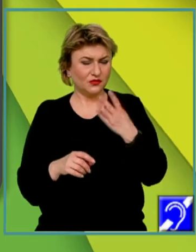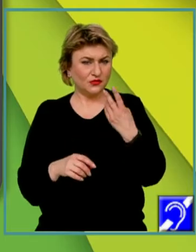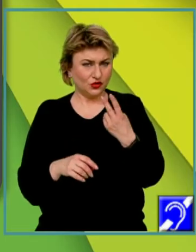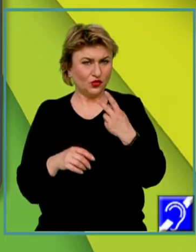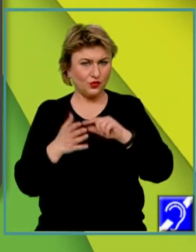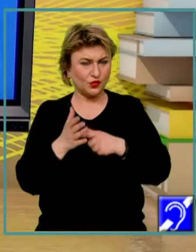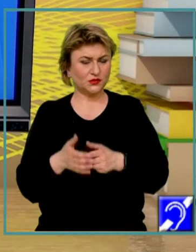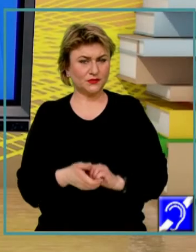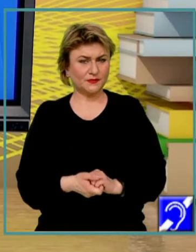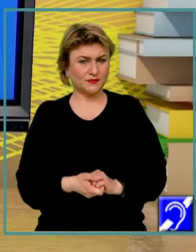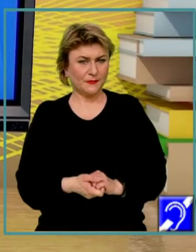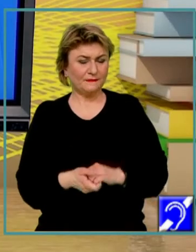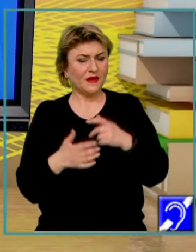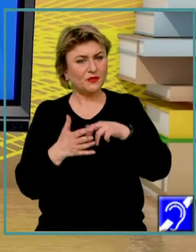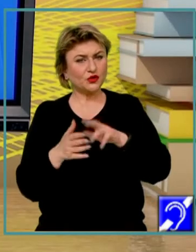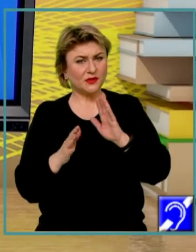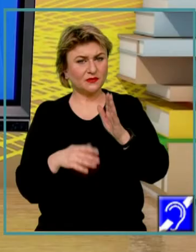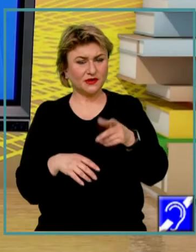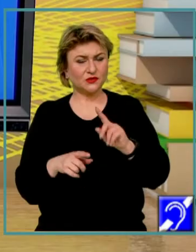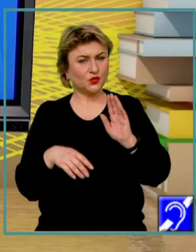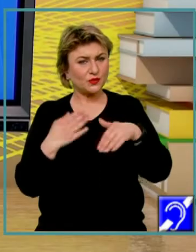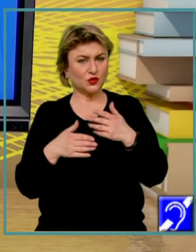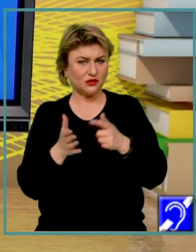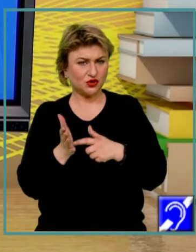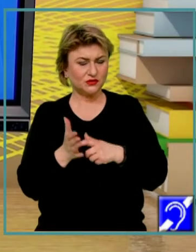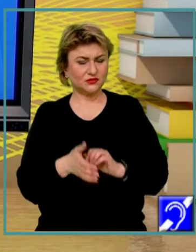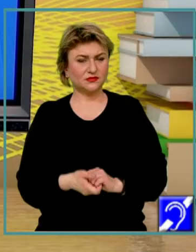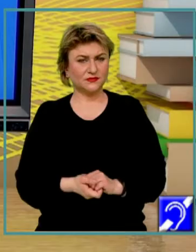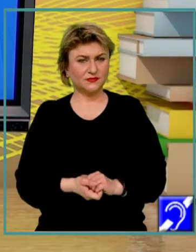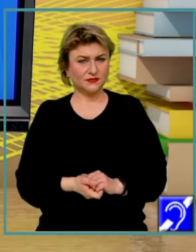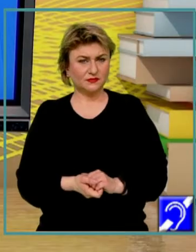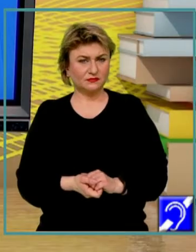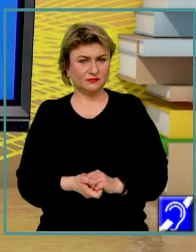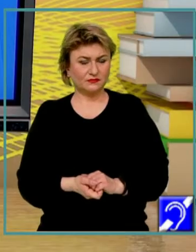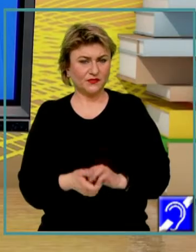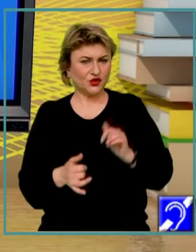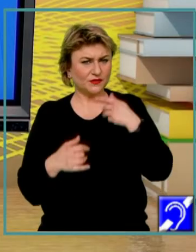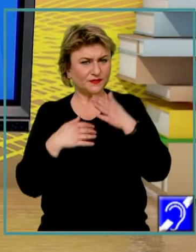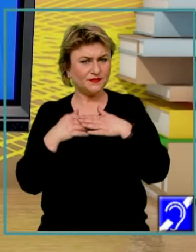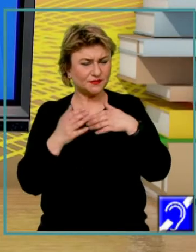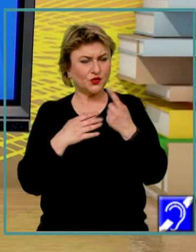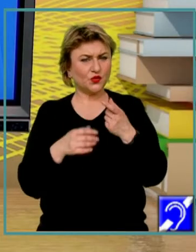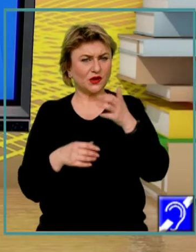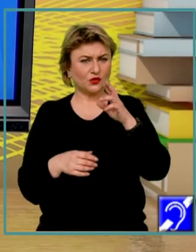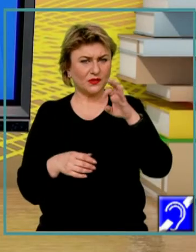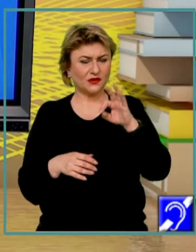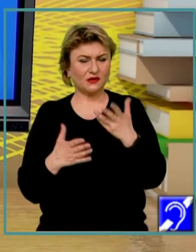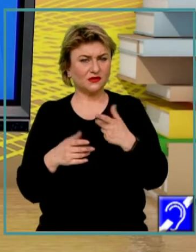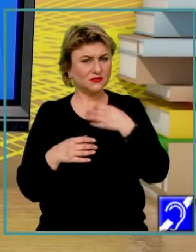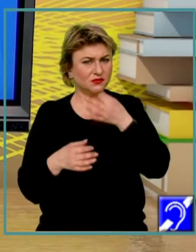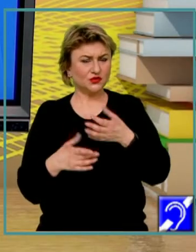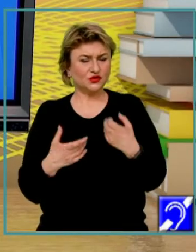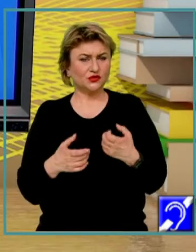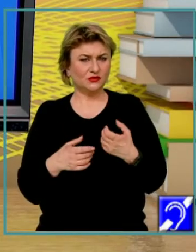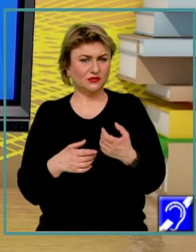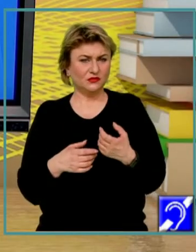puncte. Să mergem mai departe la următoarea cerință. Nu se cere să construim un argument care să confirme sau